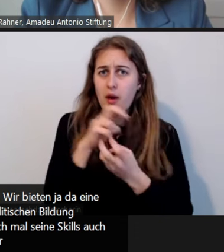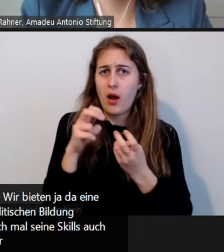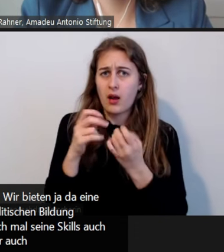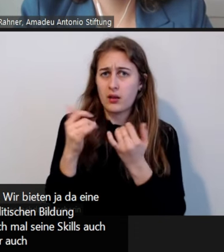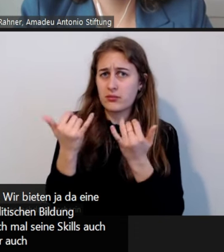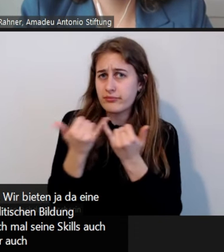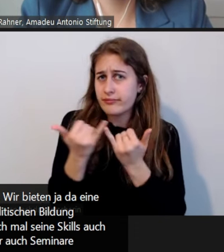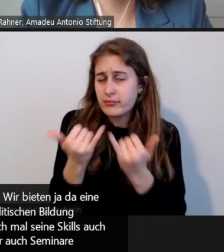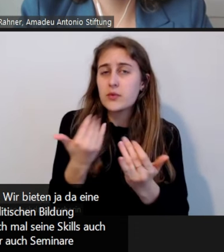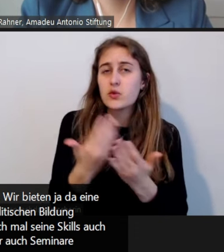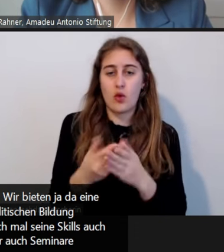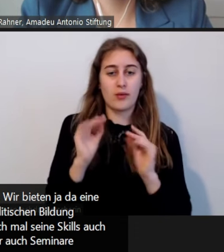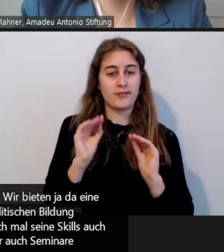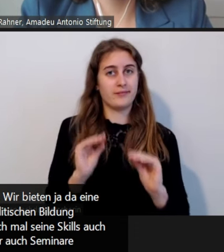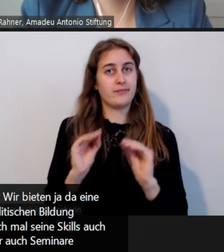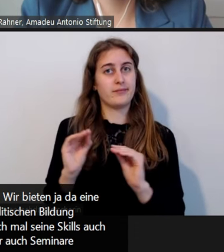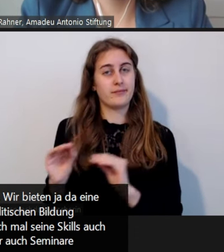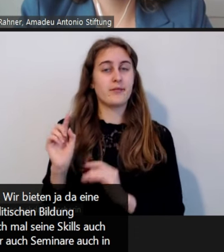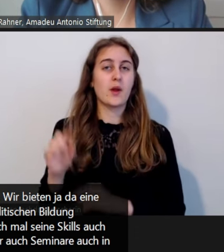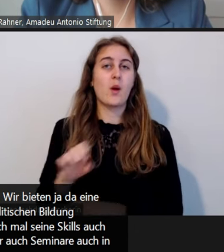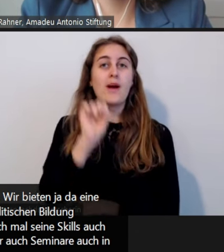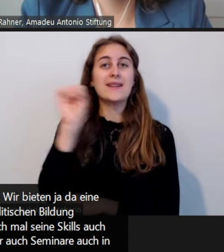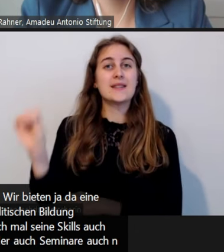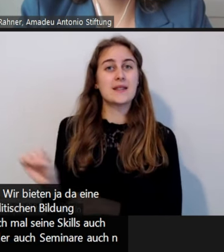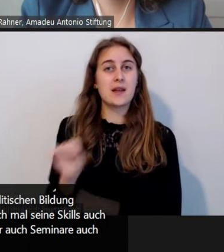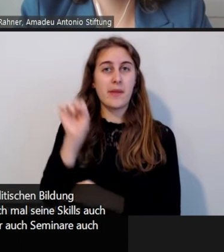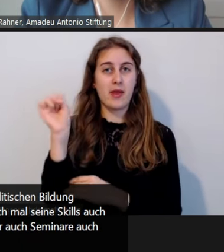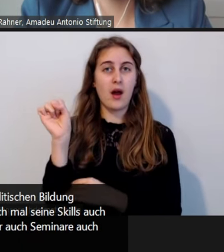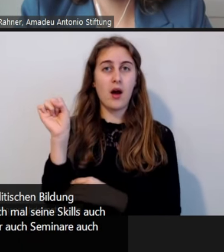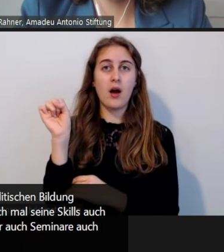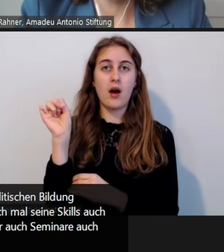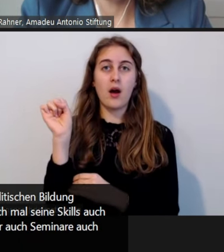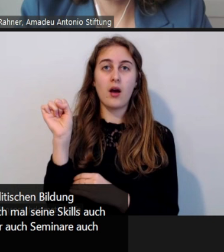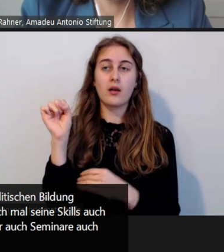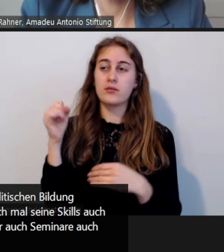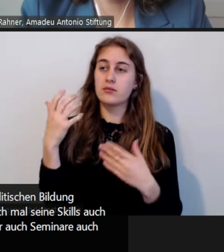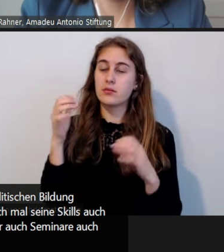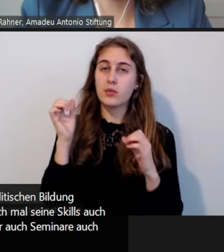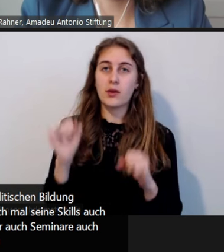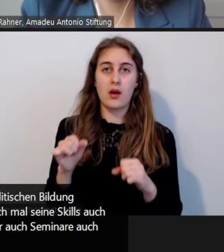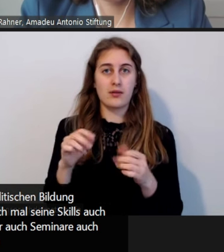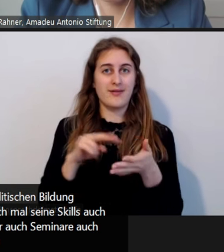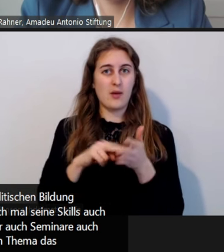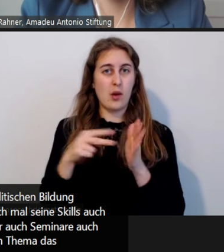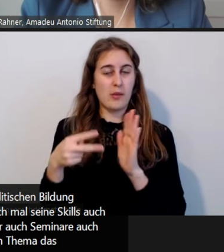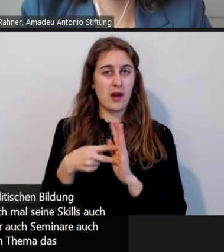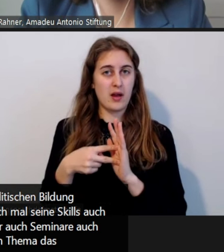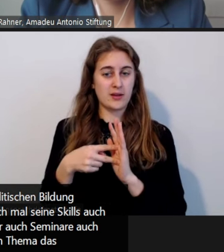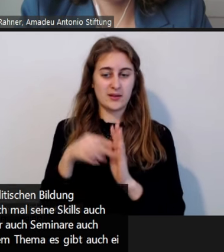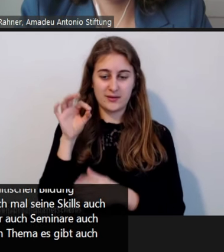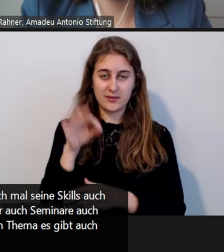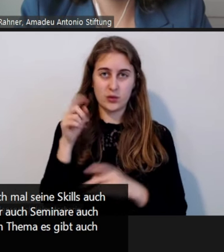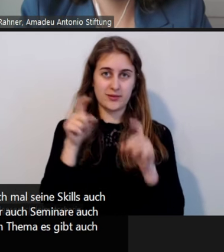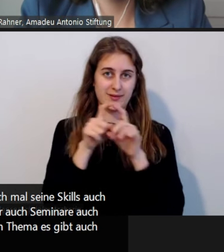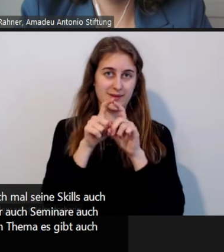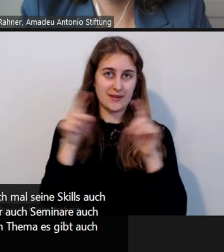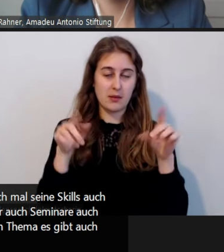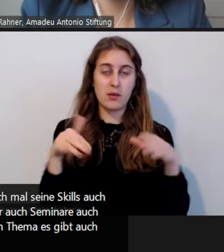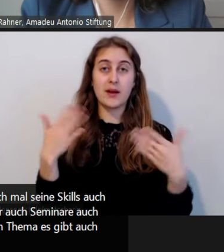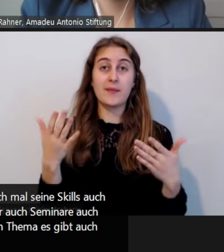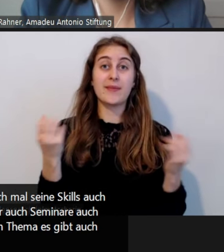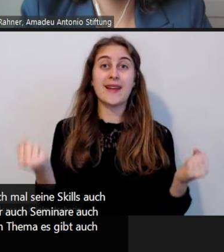Seminare auch noch mal anders vorbereiten zu können. Zu dem Thema, es gibt auch eine Train-the-Trainer